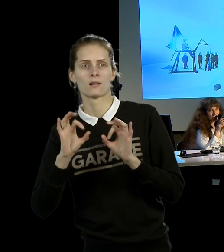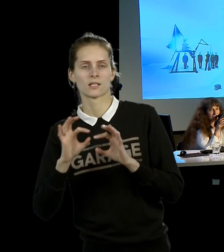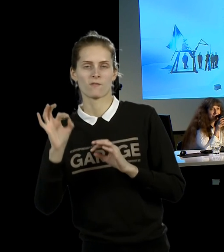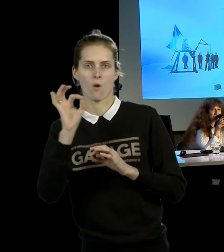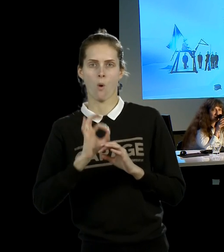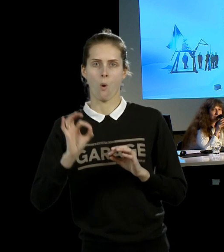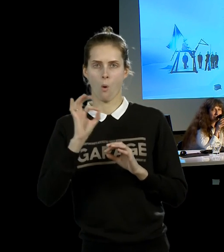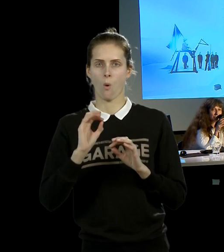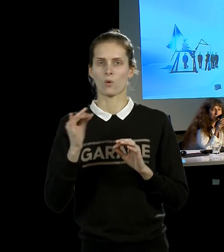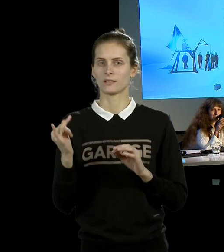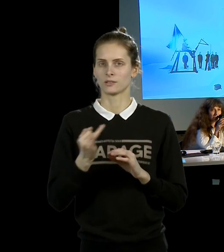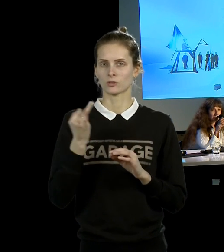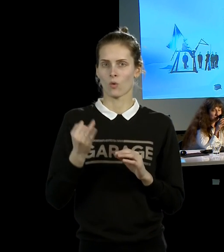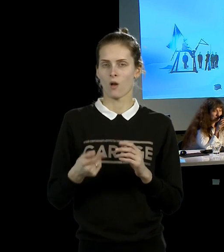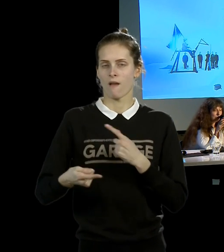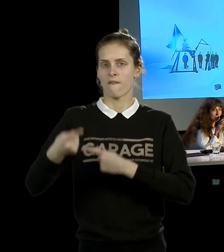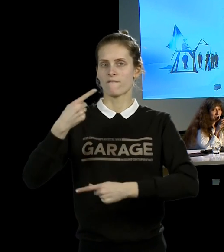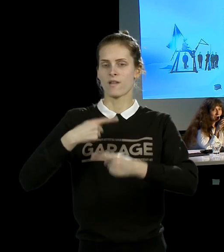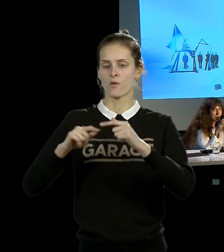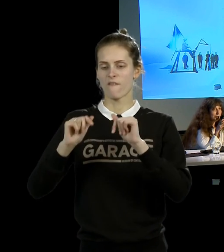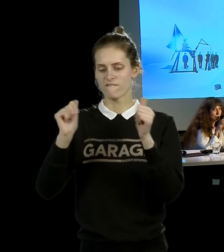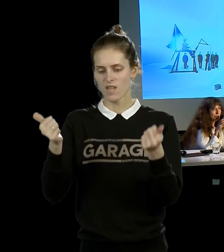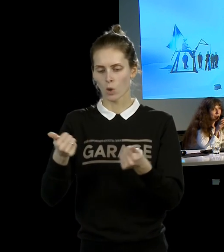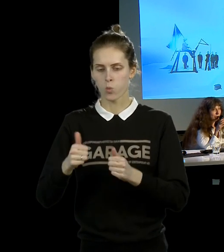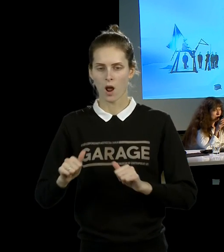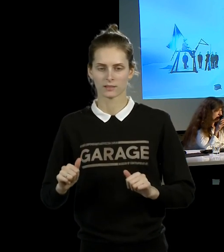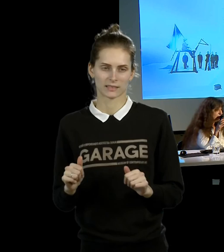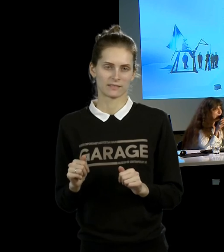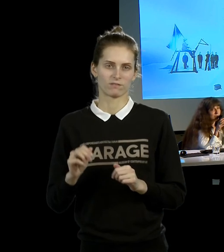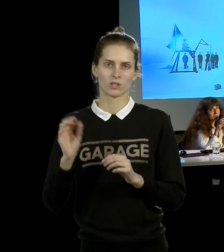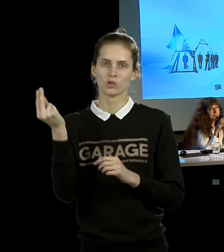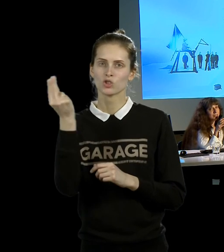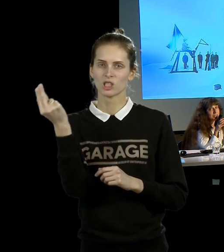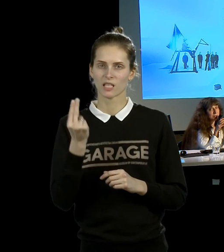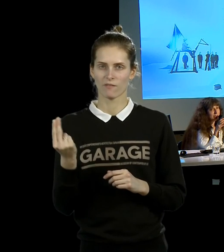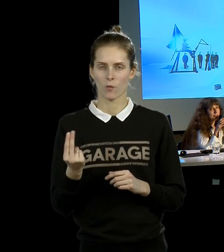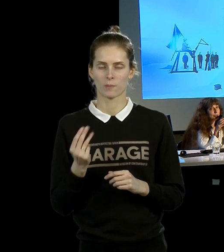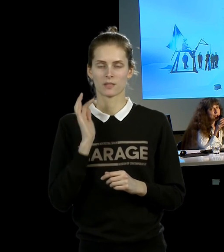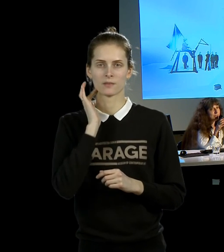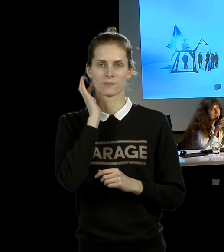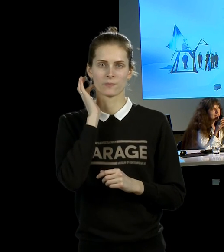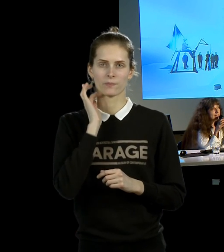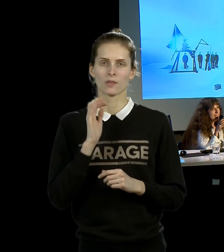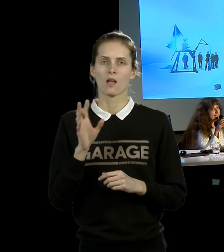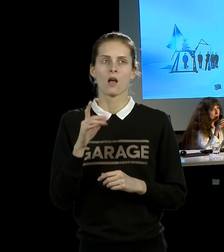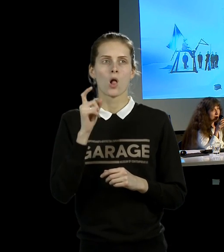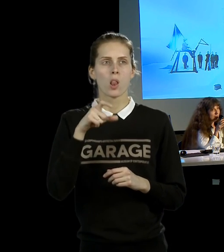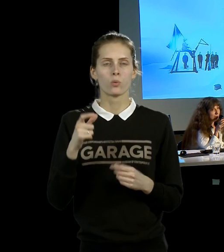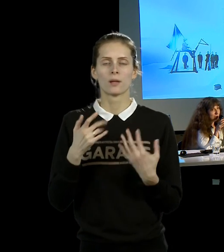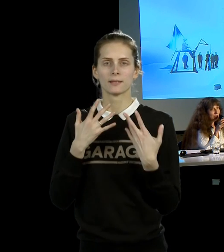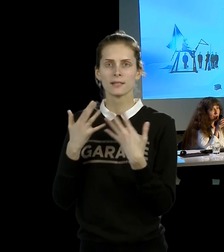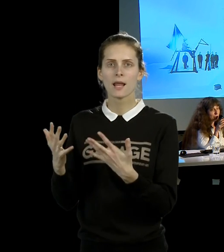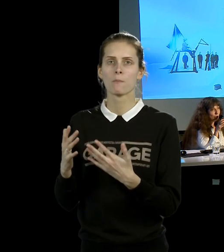живопись, вернулась фигуративная скульптура. Постмодернизм привнес эту потребность в нарративности, потребность в сюжете. И